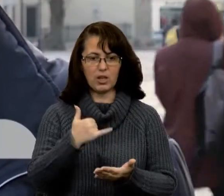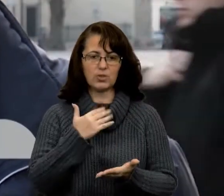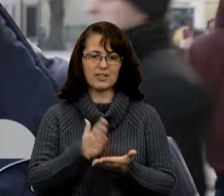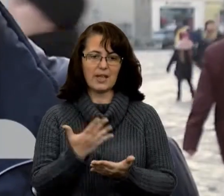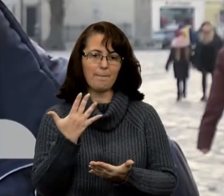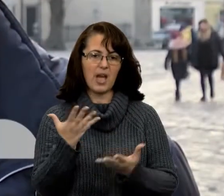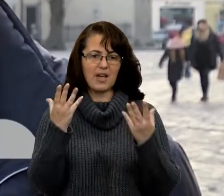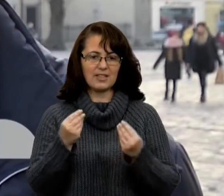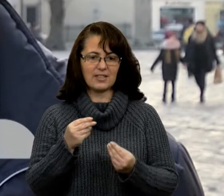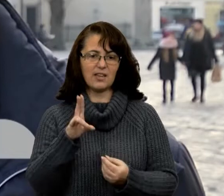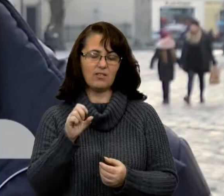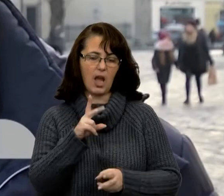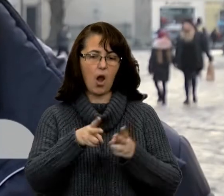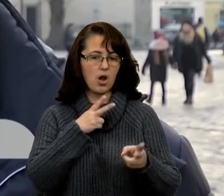оскарження.